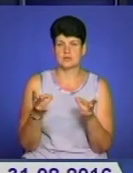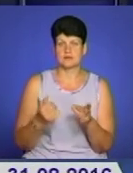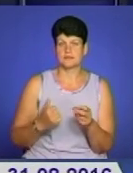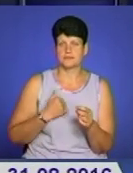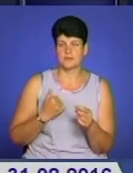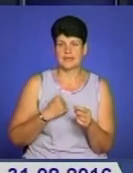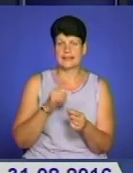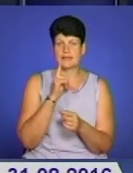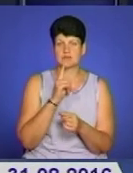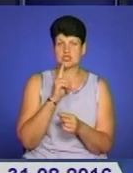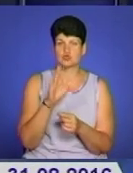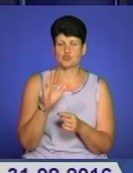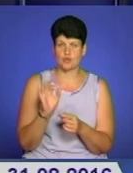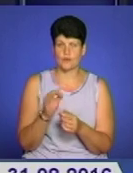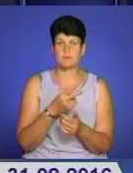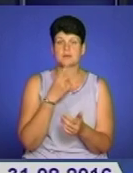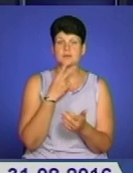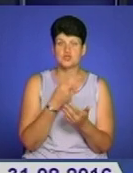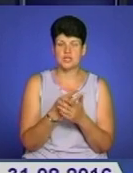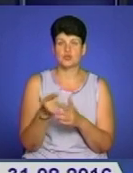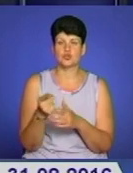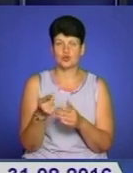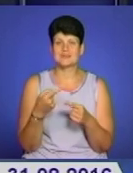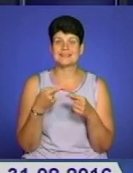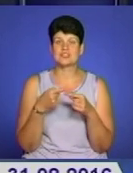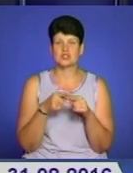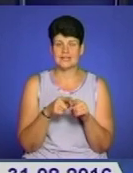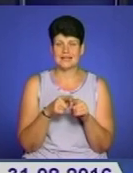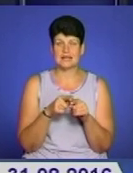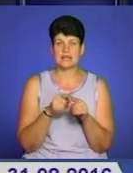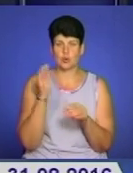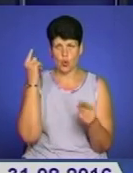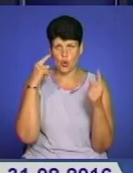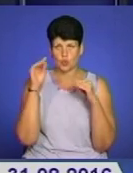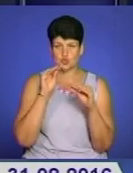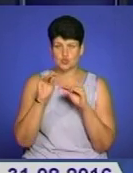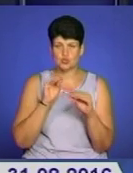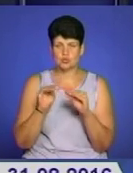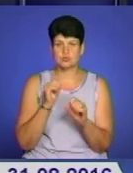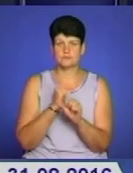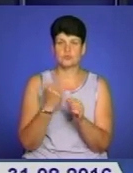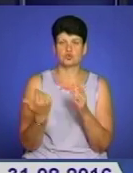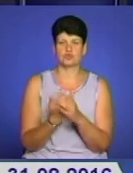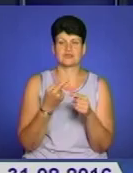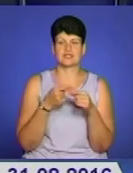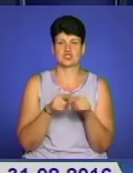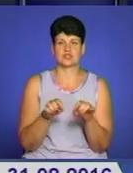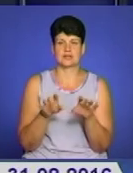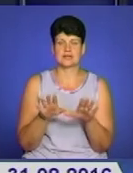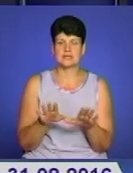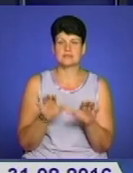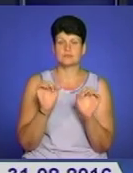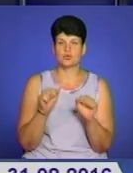України тимчасово. Передбачається, що тернопільські інженери та конструктори опрацюють нові технічні рішення, які дозволять